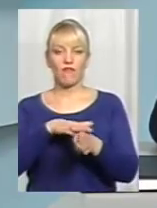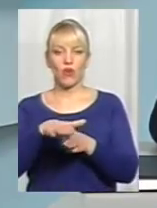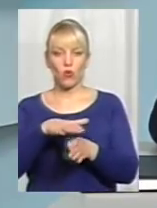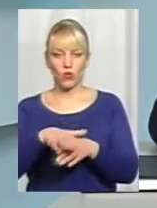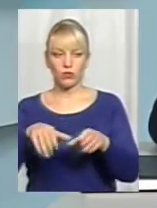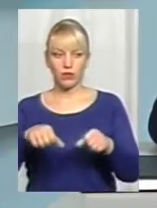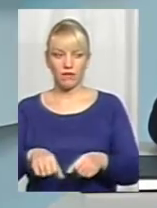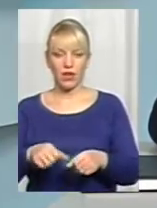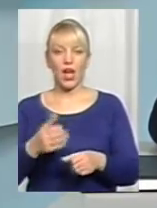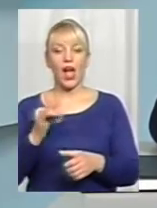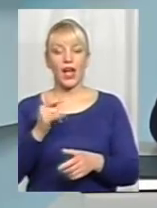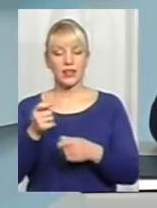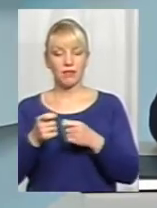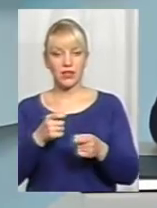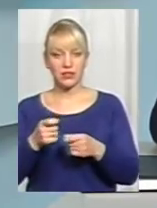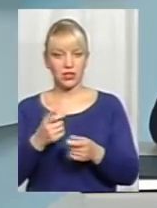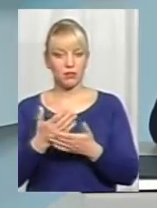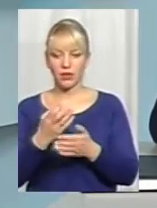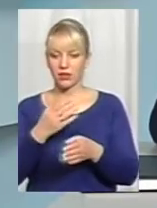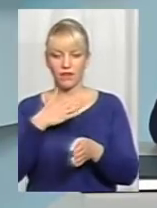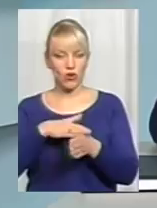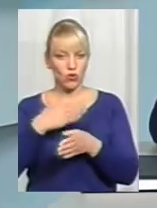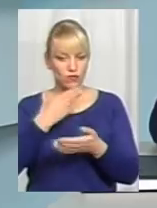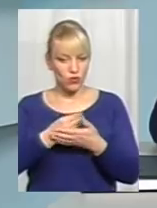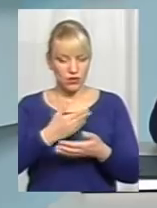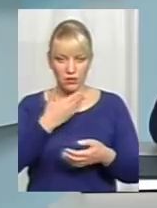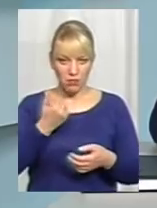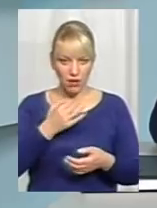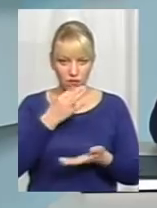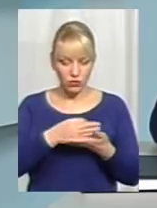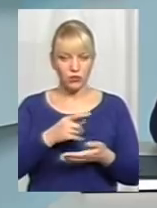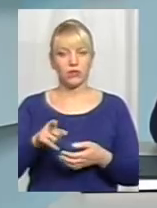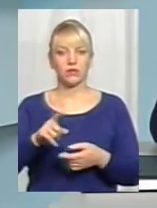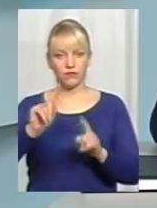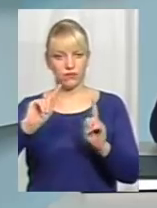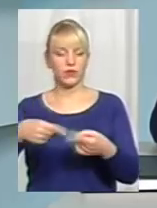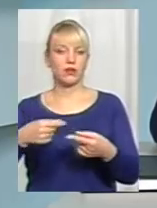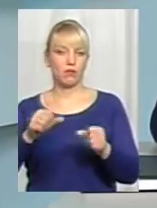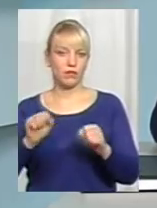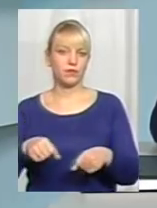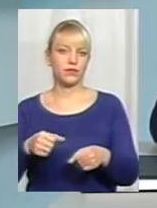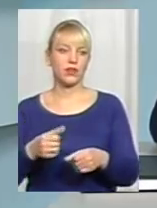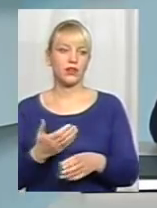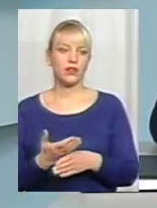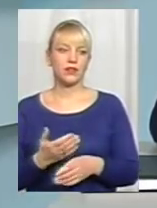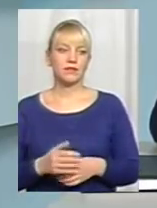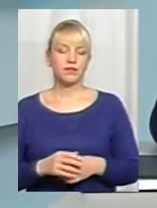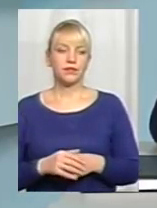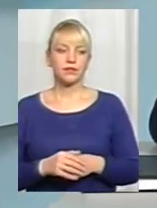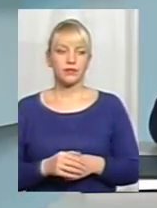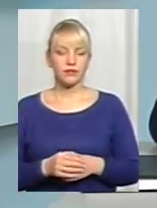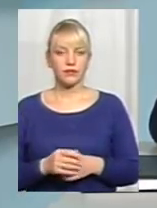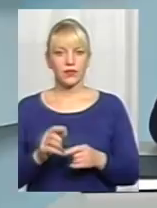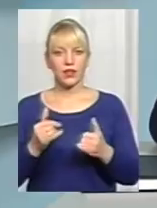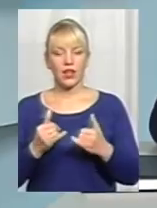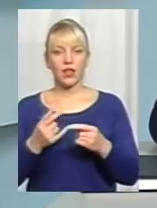адміністрацією, не має право його вимагати, він може звернутися до уповноважених представників силових структур або наглядових для того, щоб